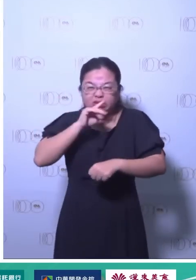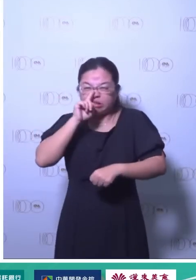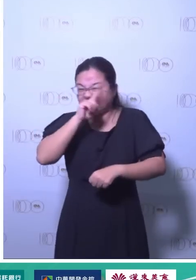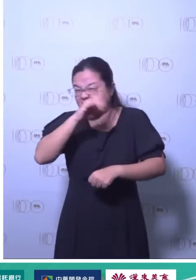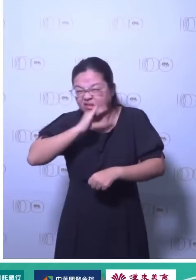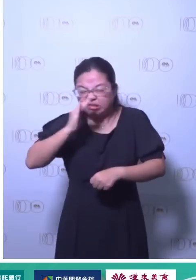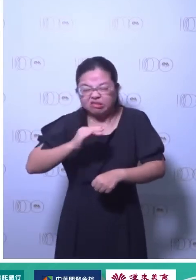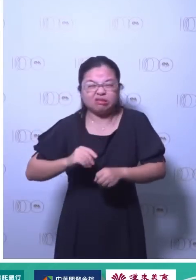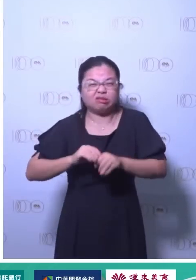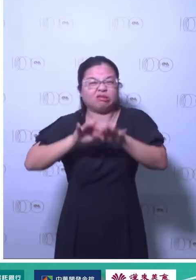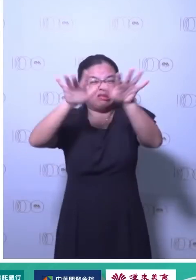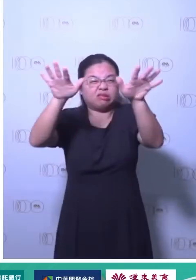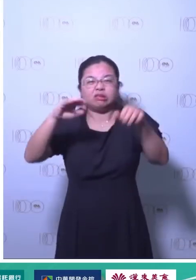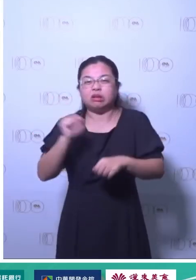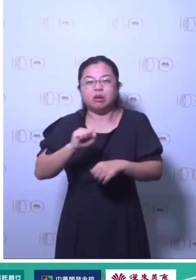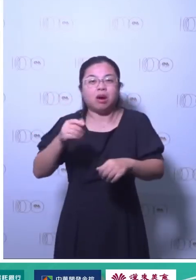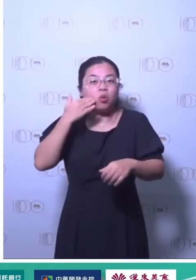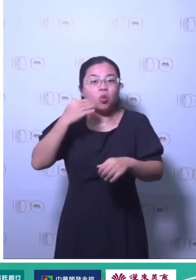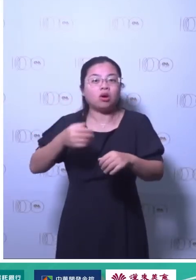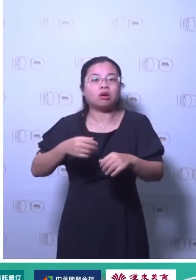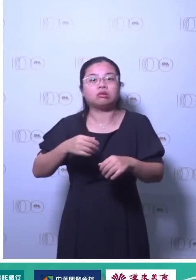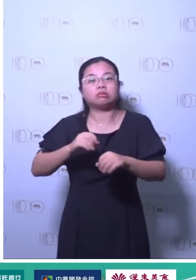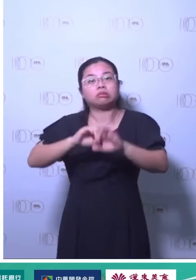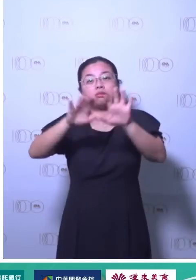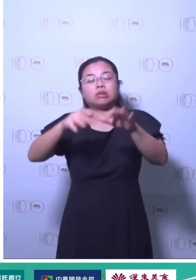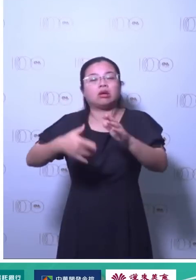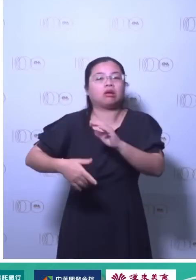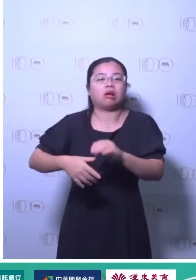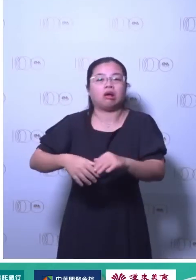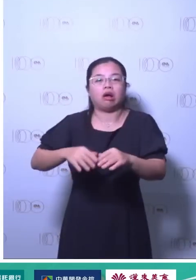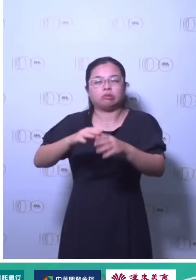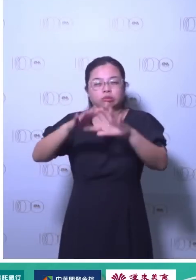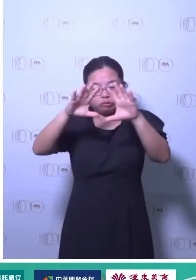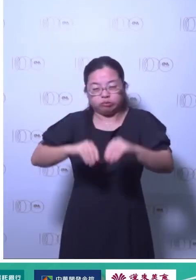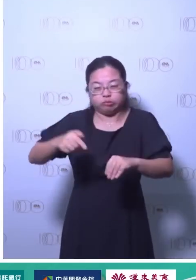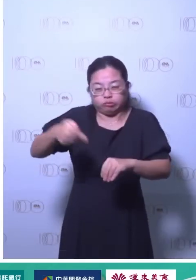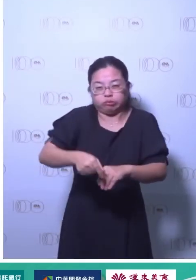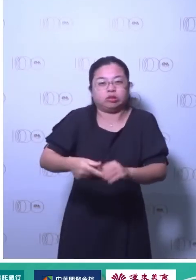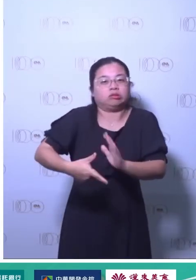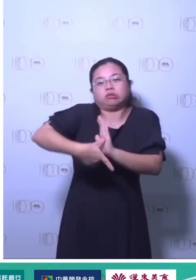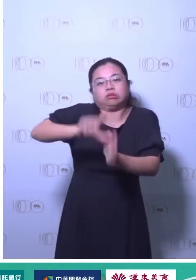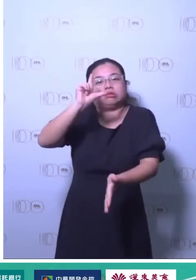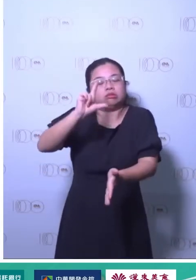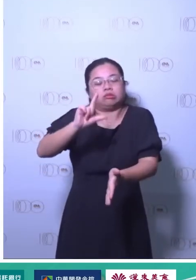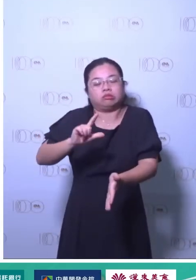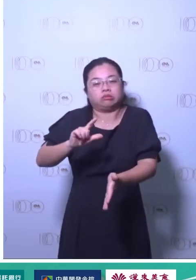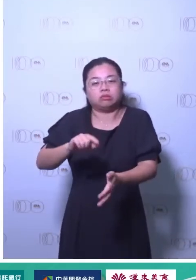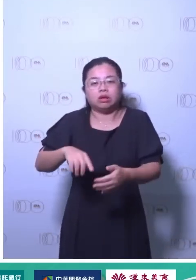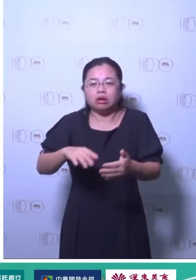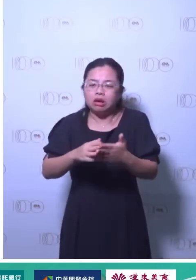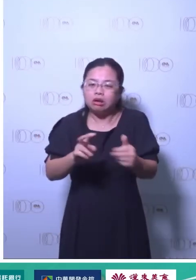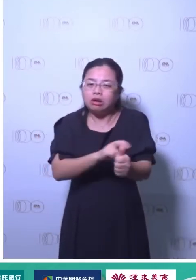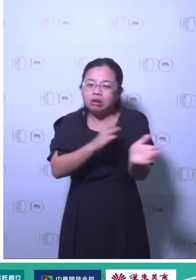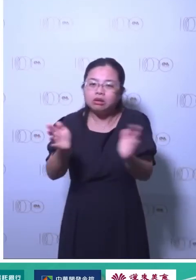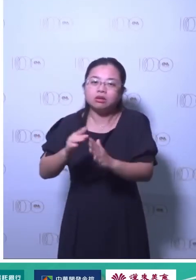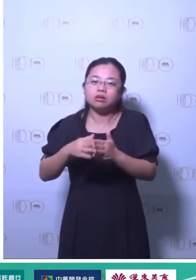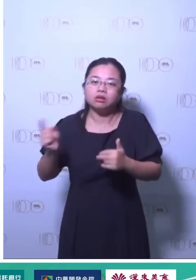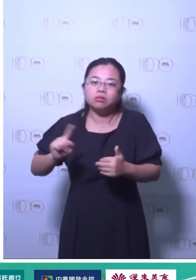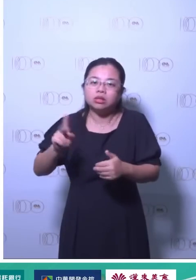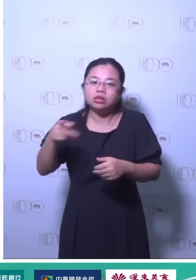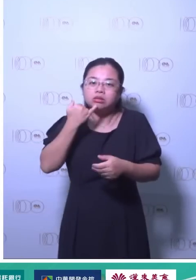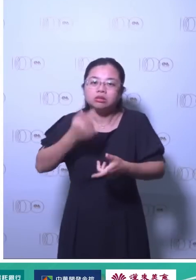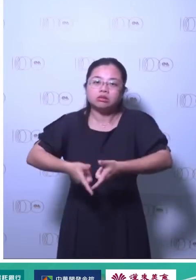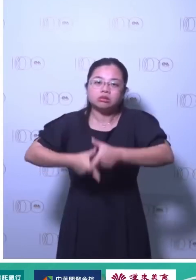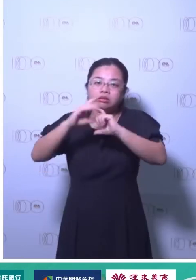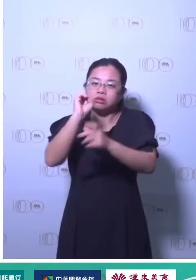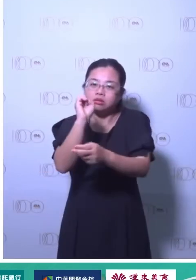算出来说那你要2度C的话你在205060之间你要净零那净零就是不能再增加新的东